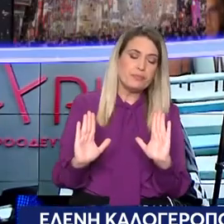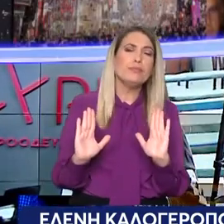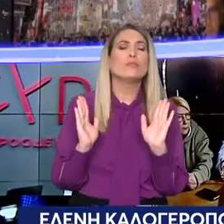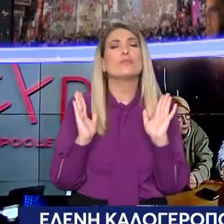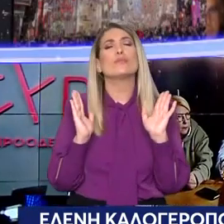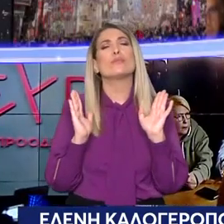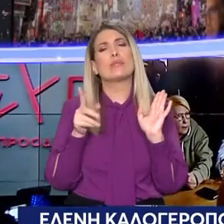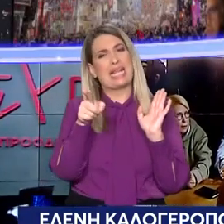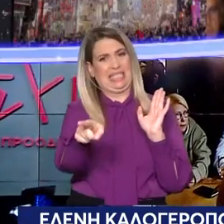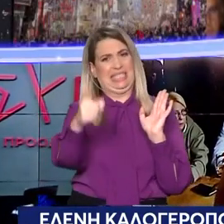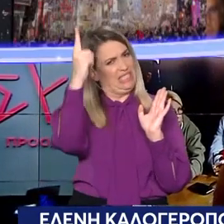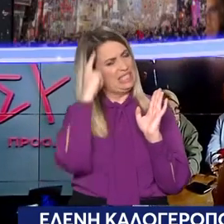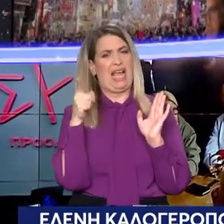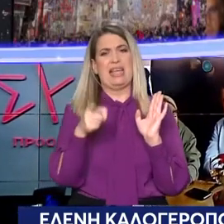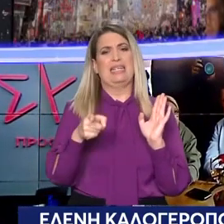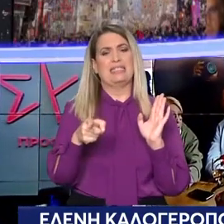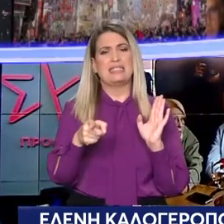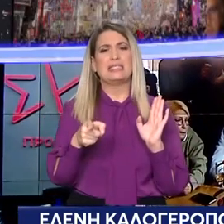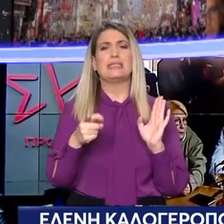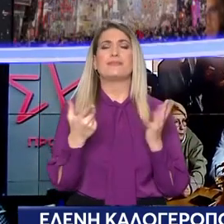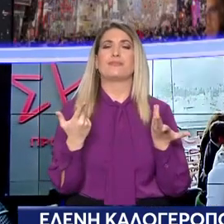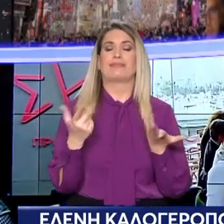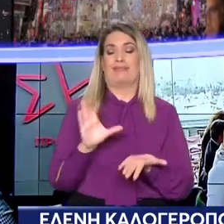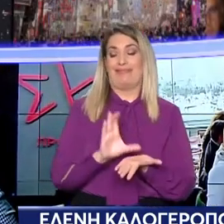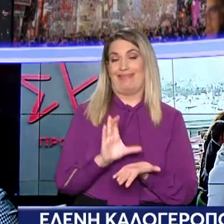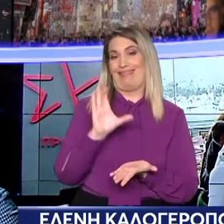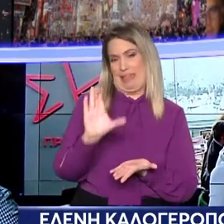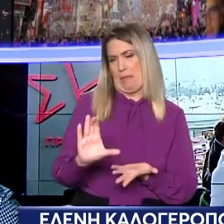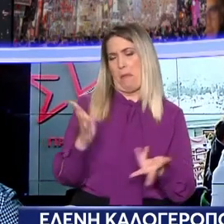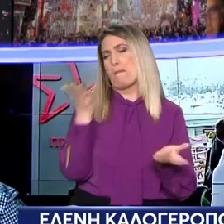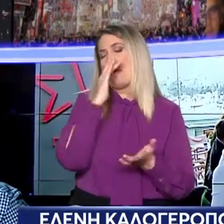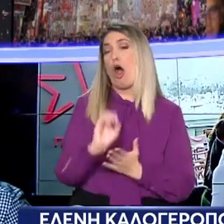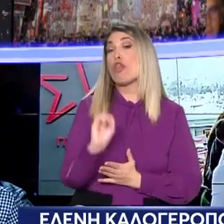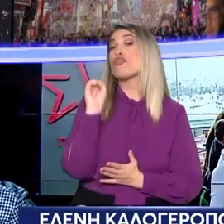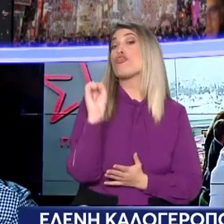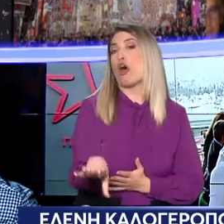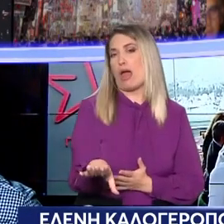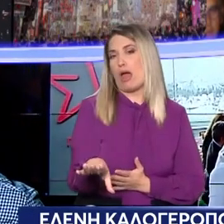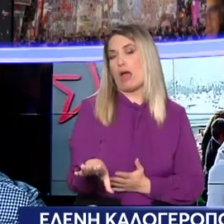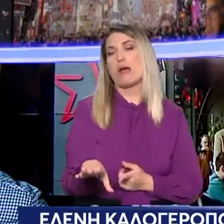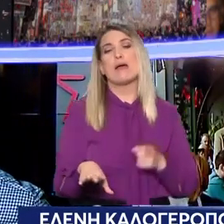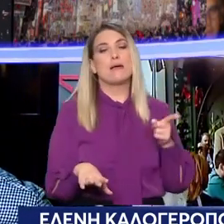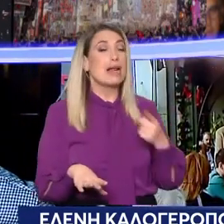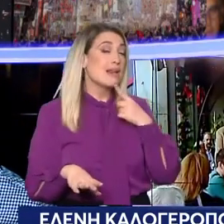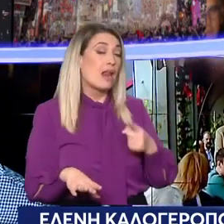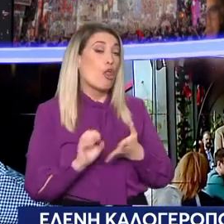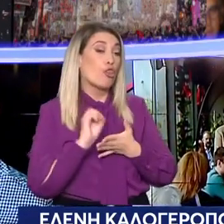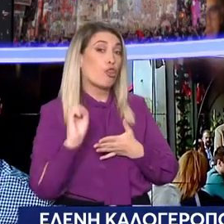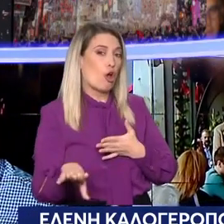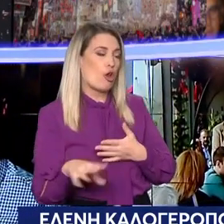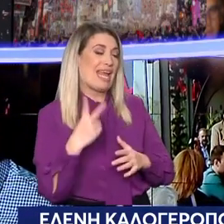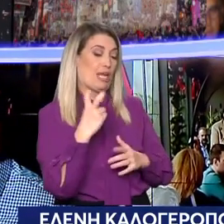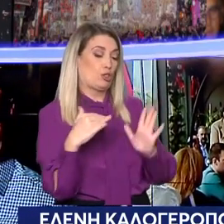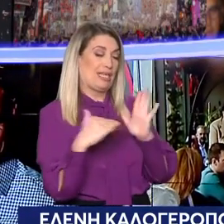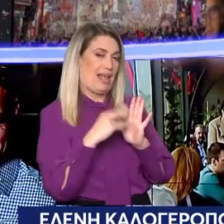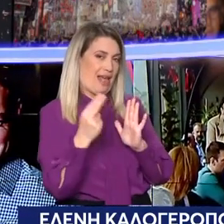σε μορφή δωρεάς δεν μπορούσε να γίνει, γιατί δωρεές πάνω από 20.000 ευρώ